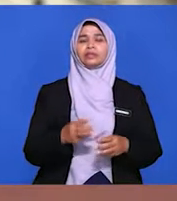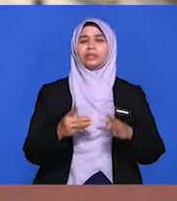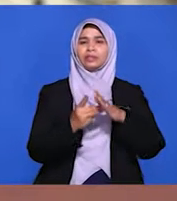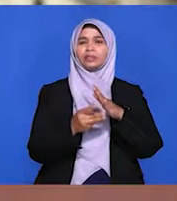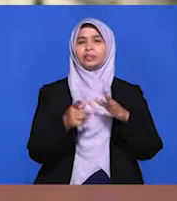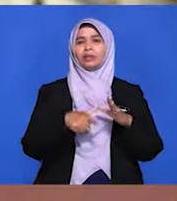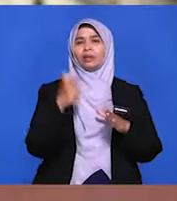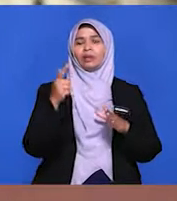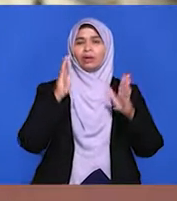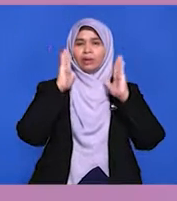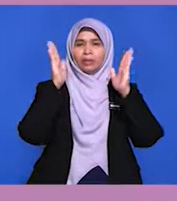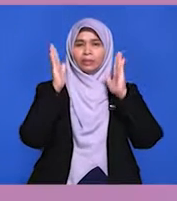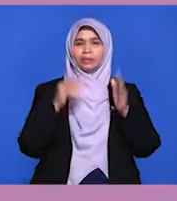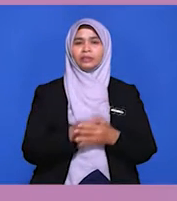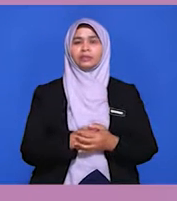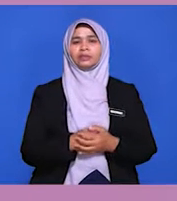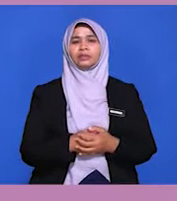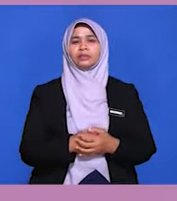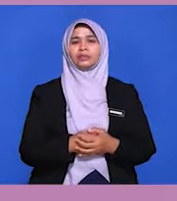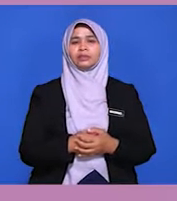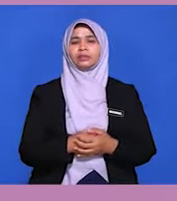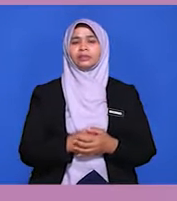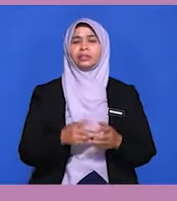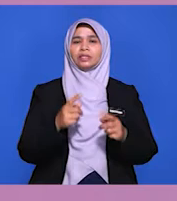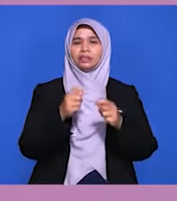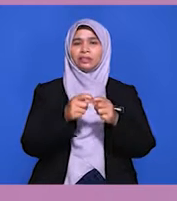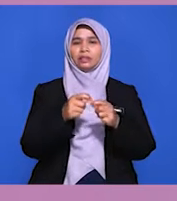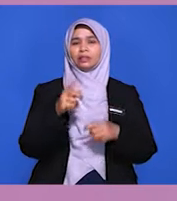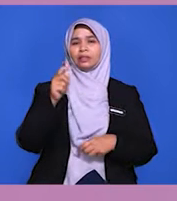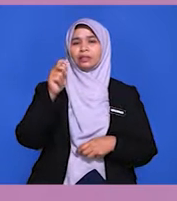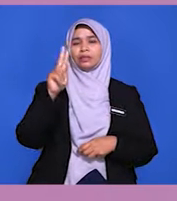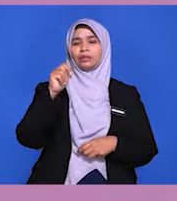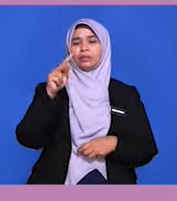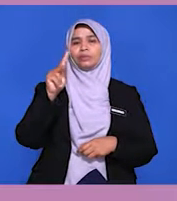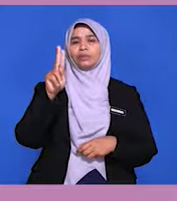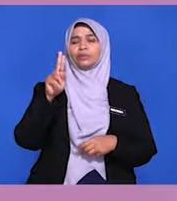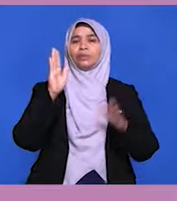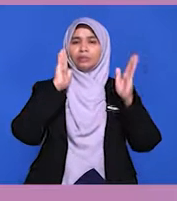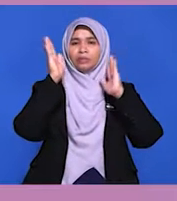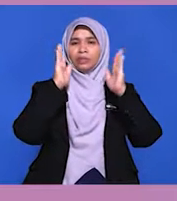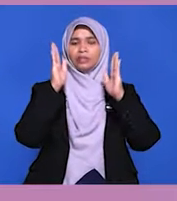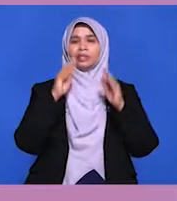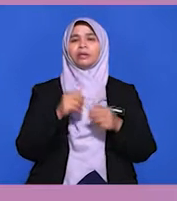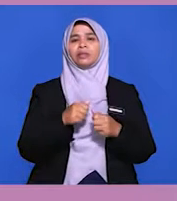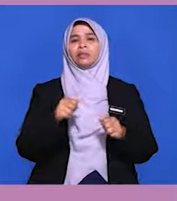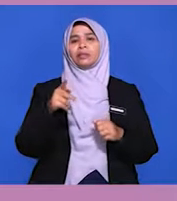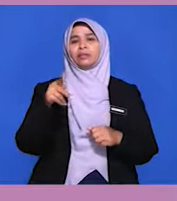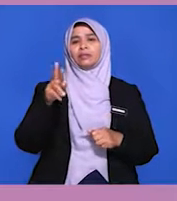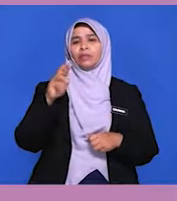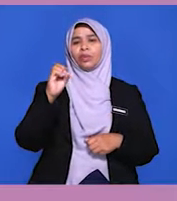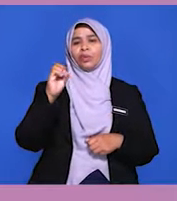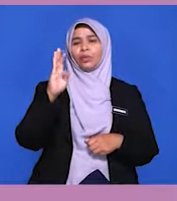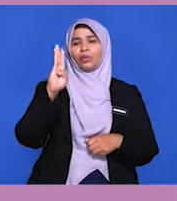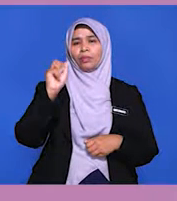Sebagai contoh, semasa era kepimpinan Tengku Abdul Rahman, Malaysia mengamalkan dasar pro-barat dan